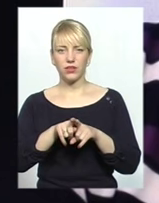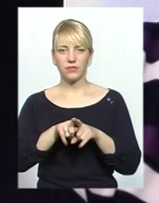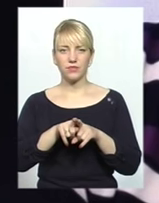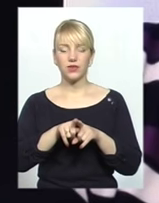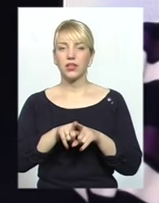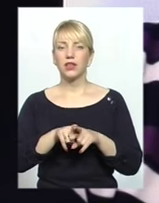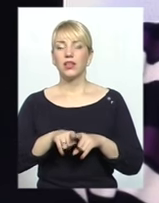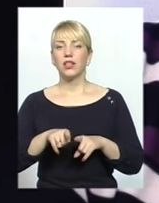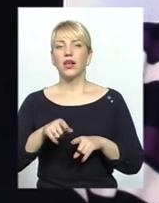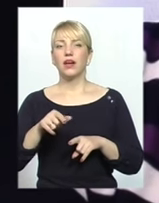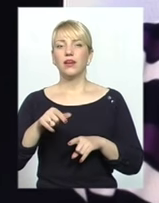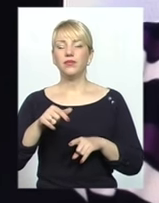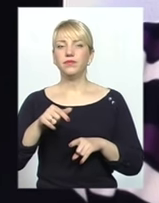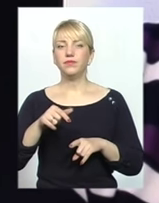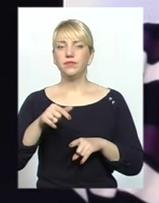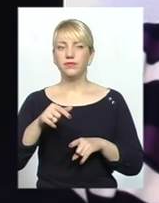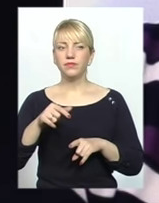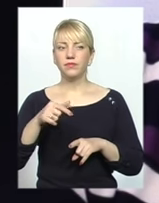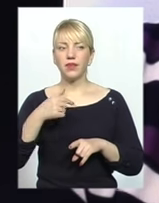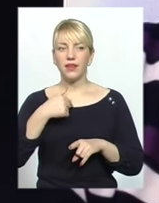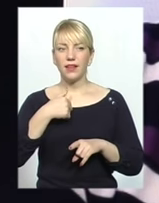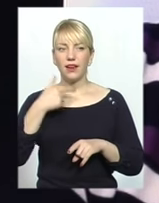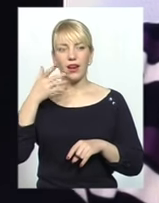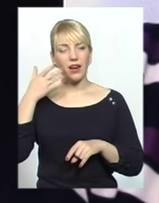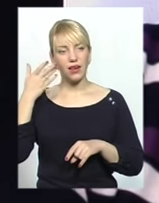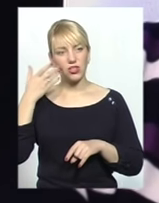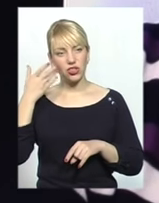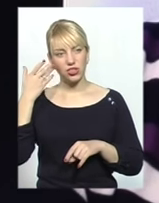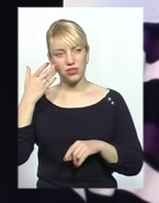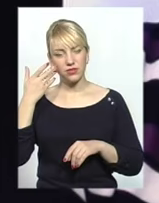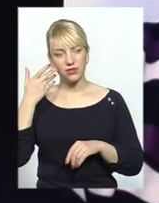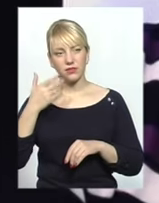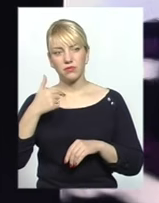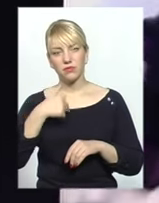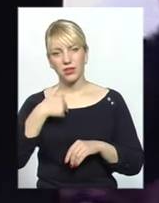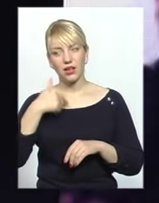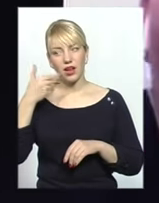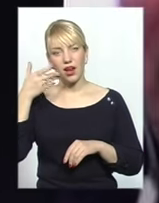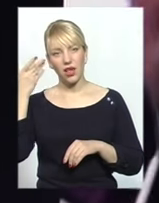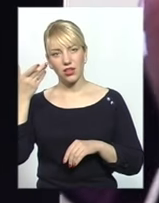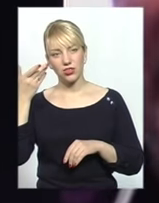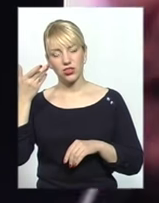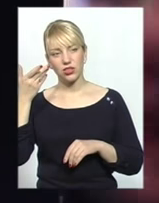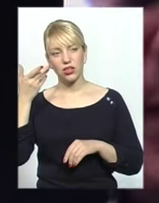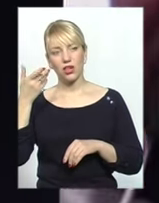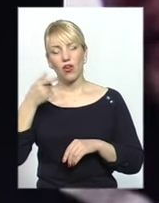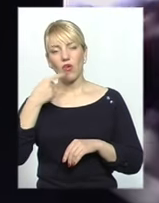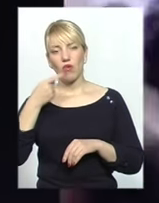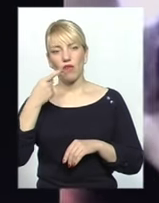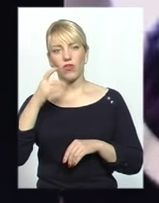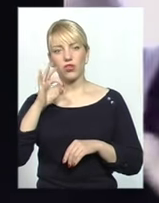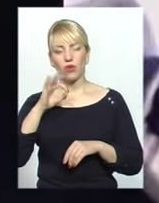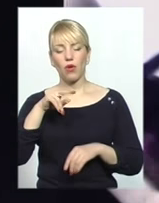Мене, наверное, легче говорить про